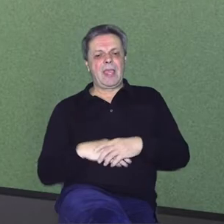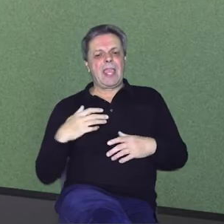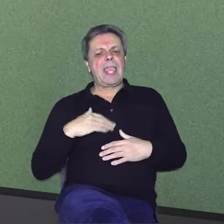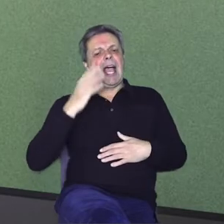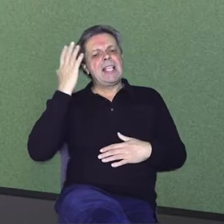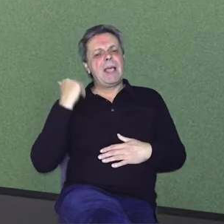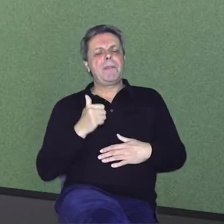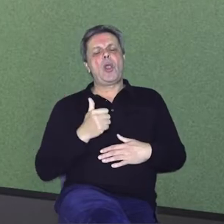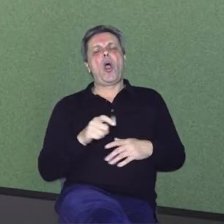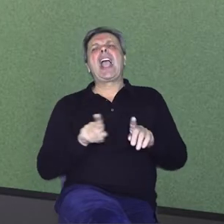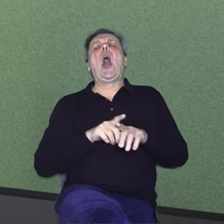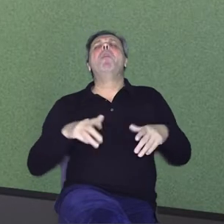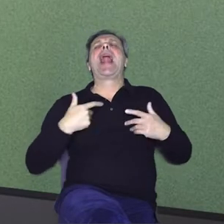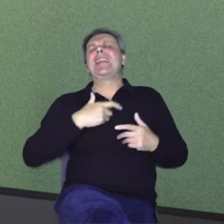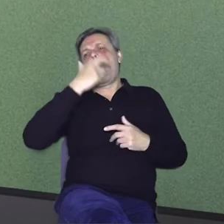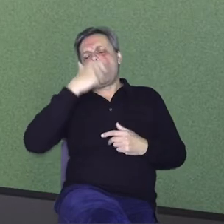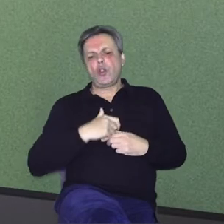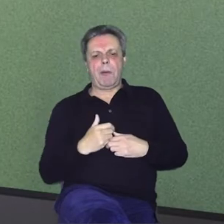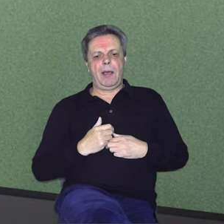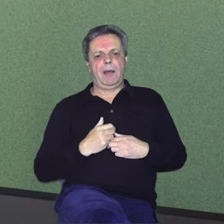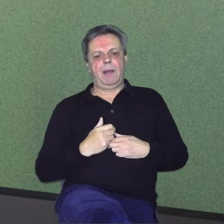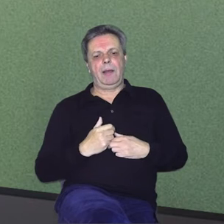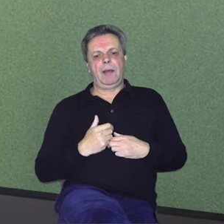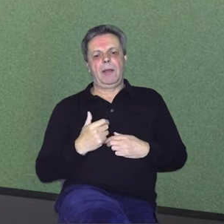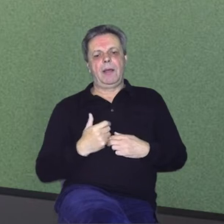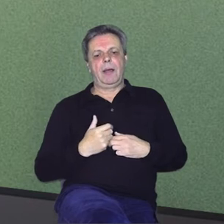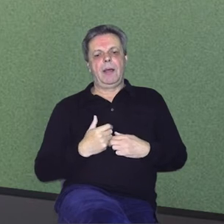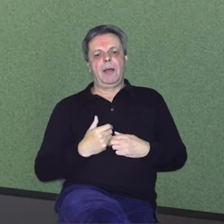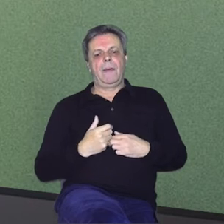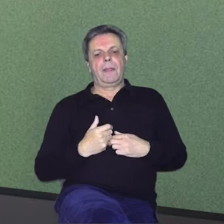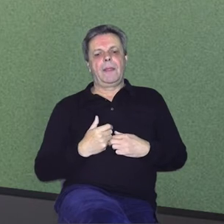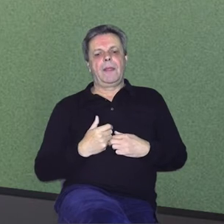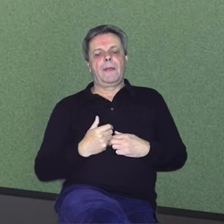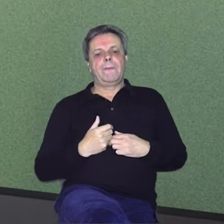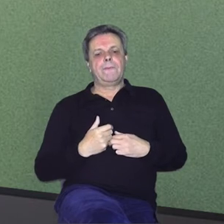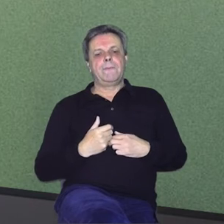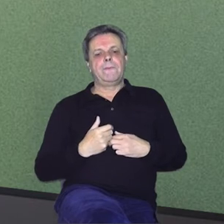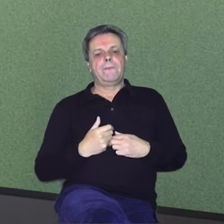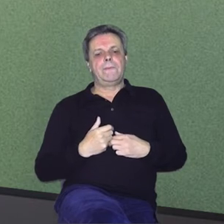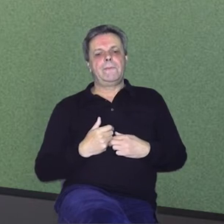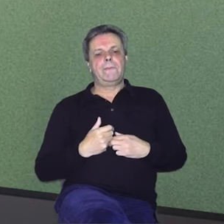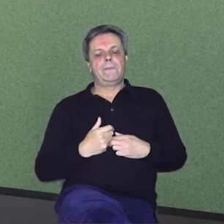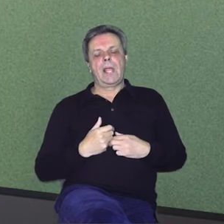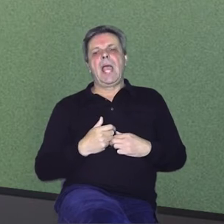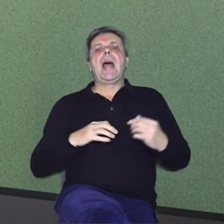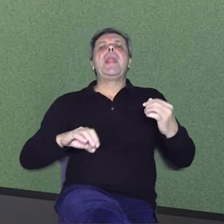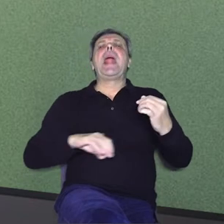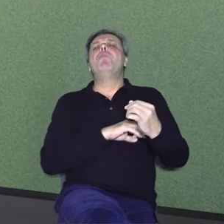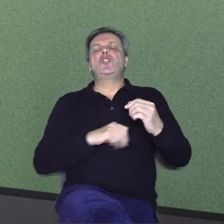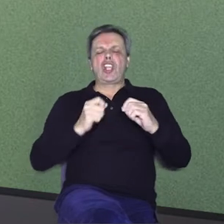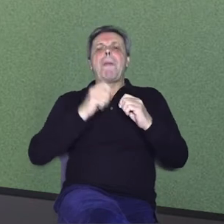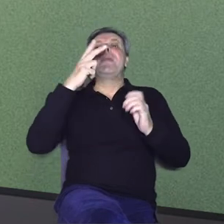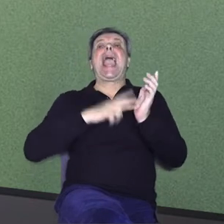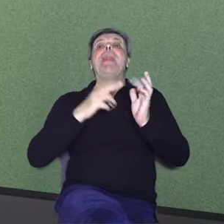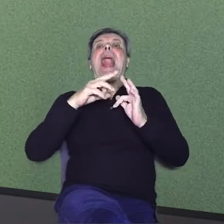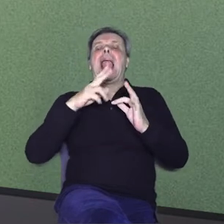Bio sam na jednim još kao mlada osoba, mislim danas sam sam umor, čak manje mlad. Bio sam na muzičkom bijenalu